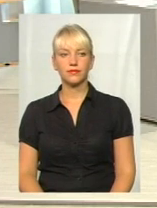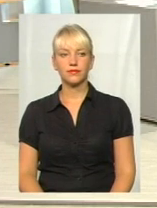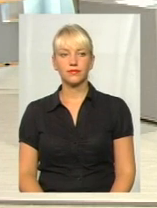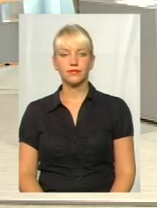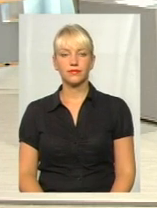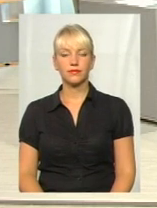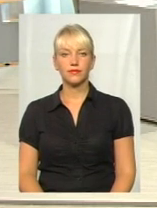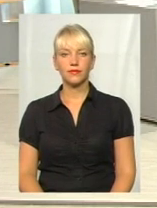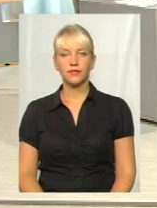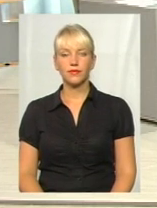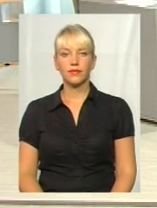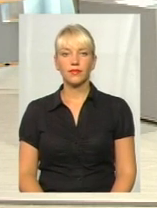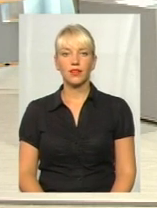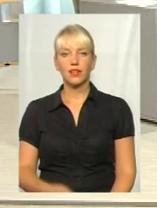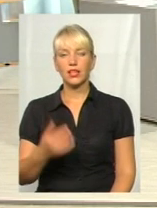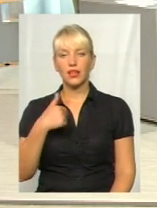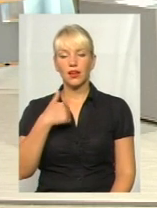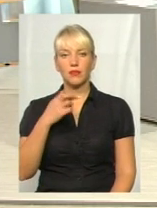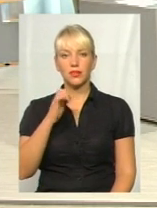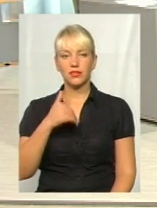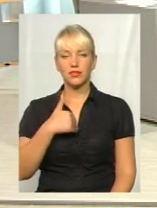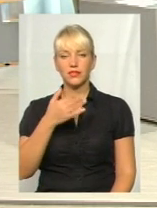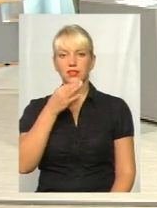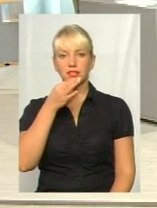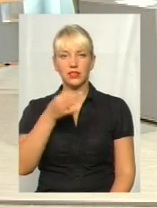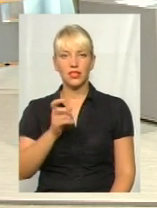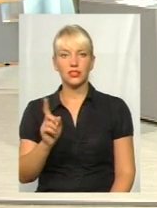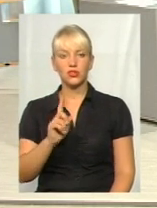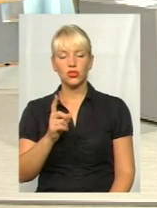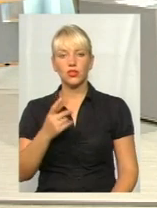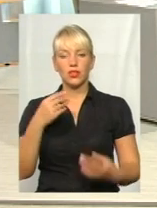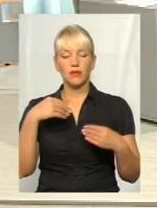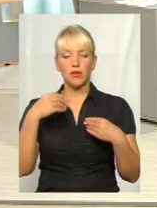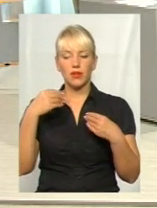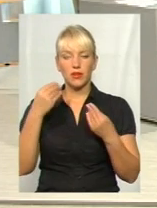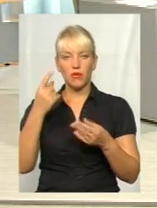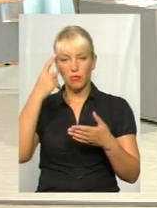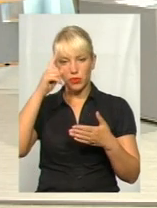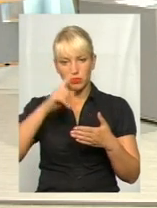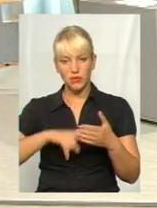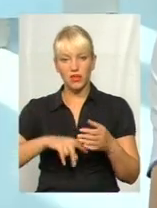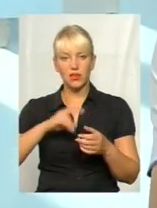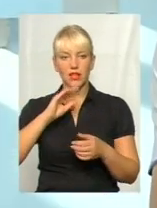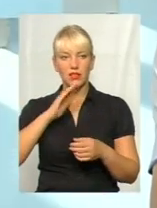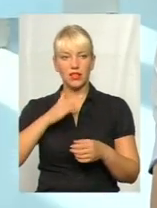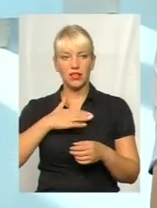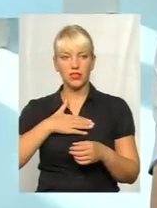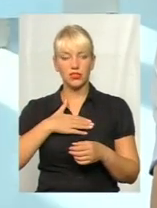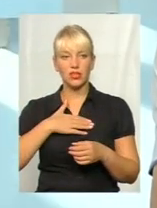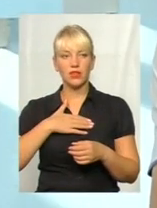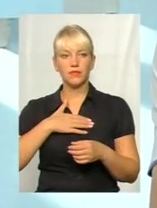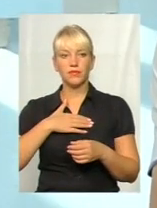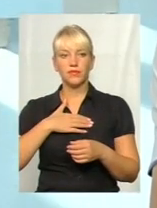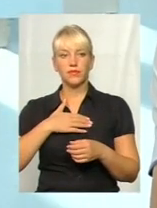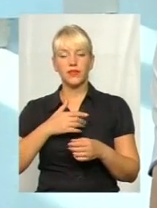Ну, ви знаєте, я хотів би відзначити одне, що покладаємо велике сподівання на нову маршрутну мережу, тому що це є зовсім